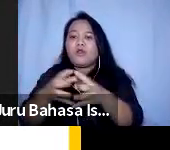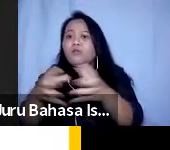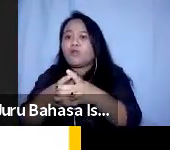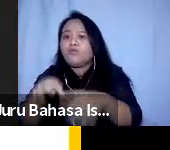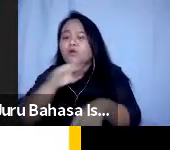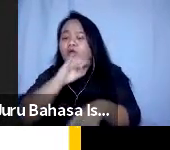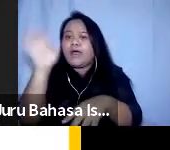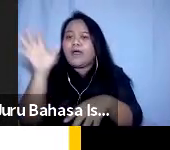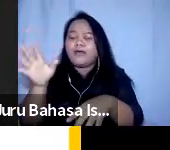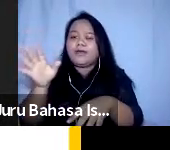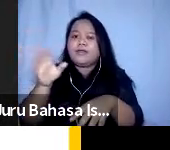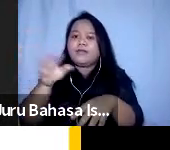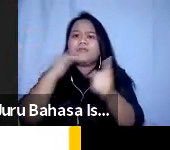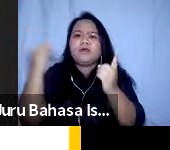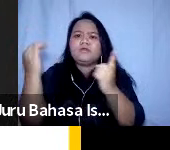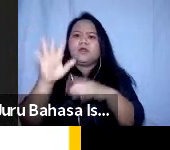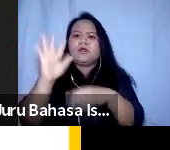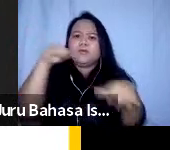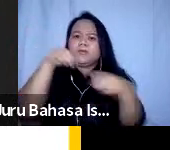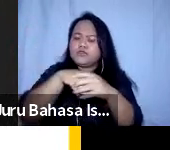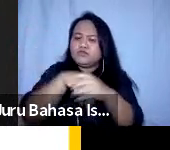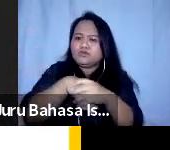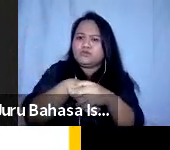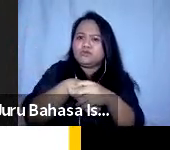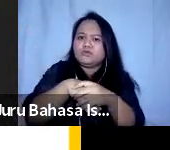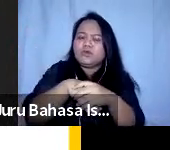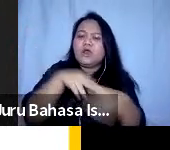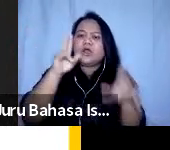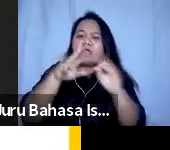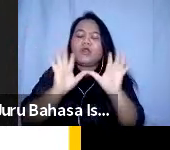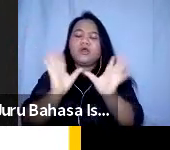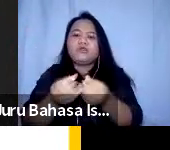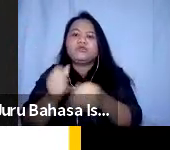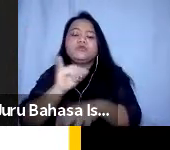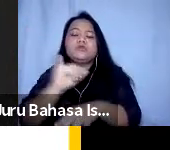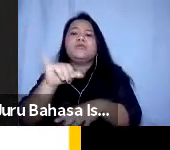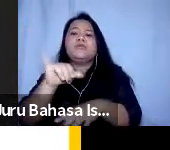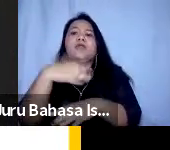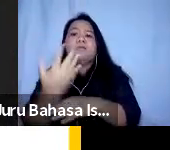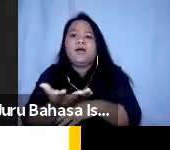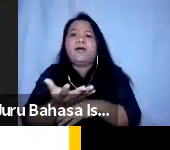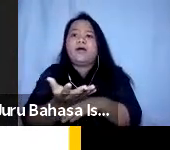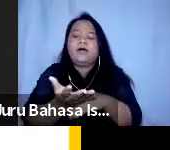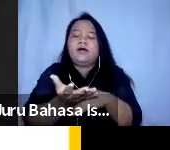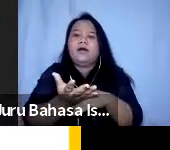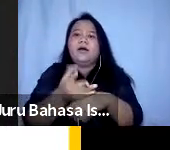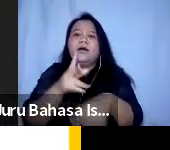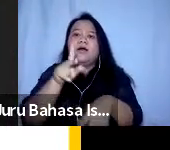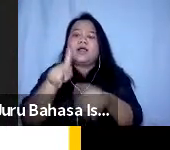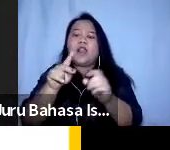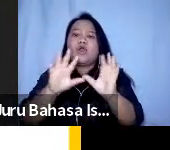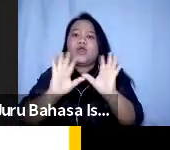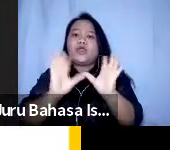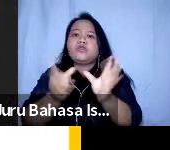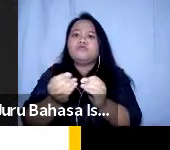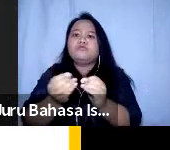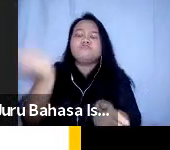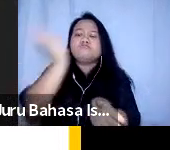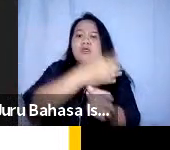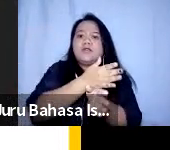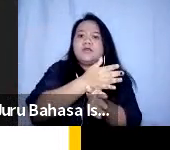masyarakat lain itu tidak dilibatkan sementara kalau inklusi seperti apa ya inklusi kebalikannya gimana